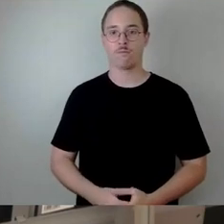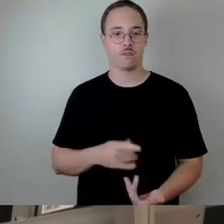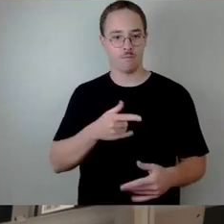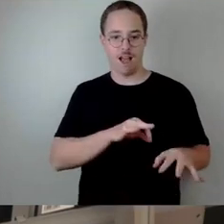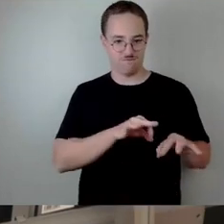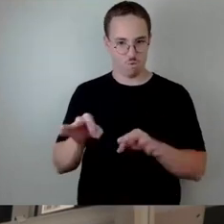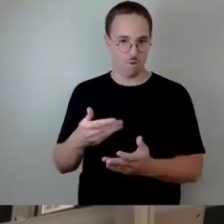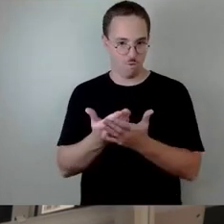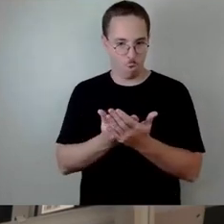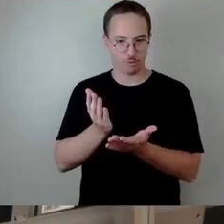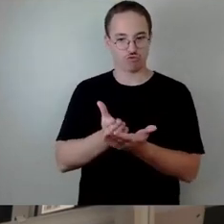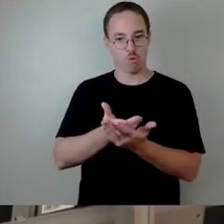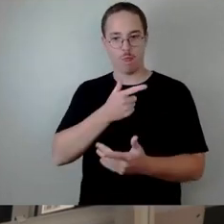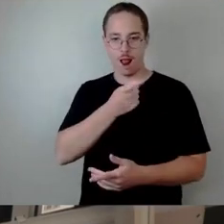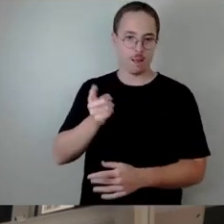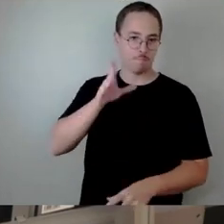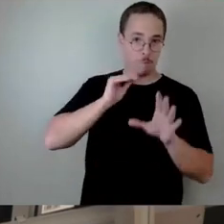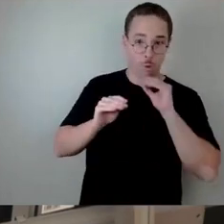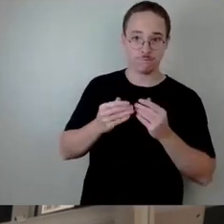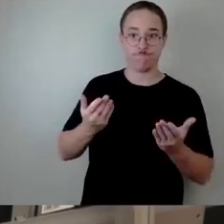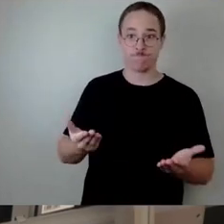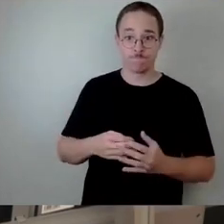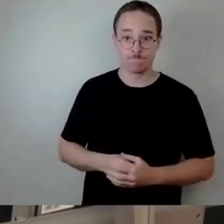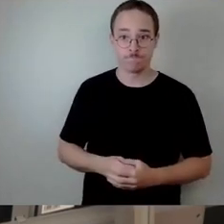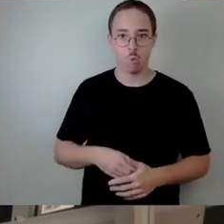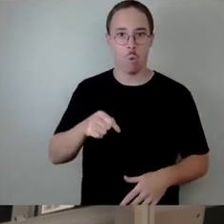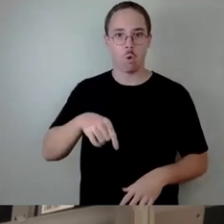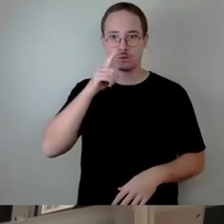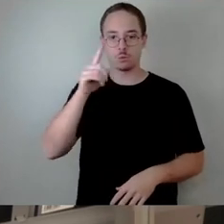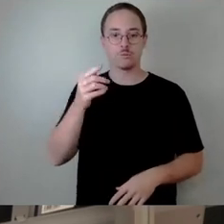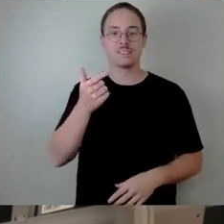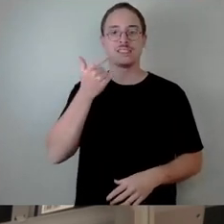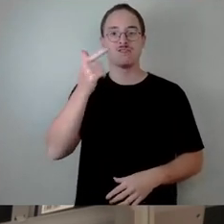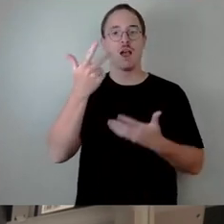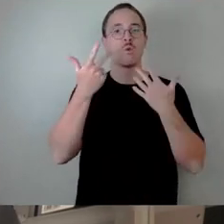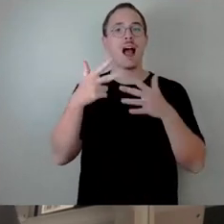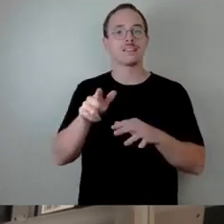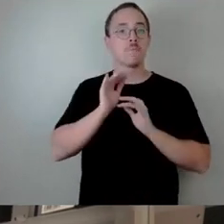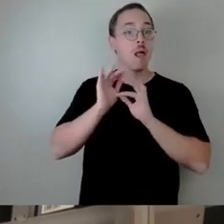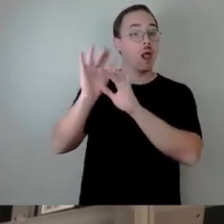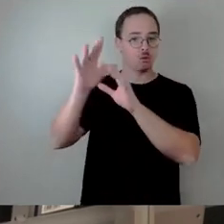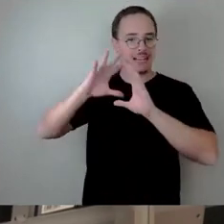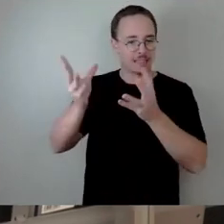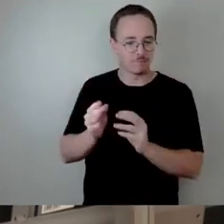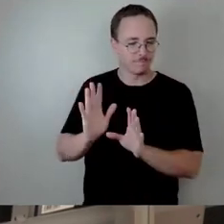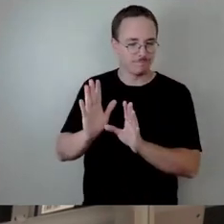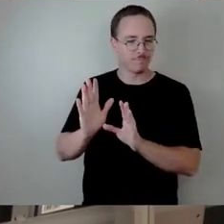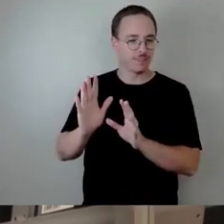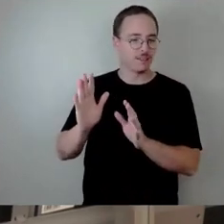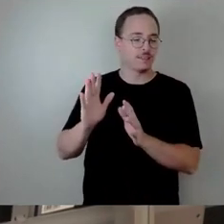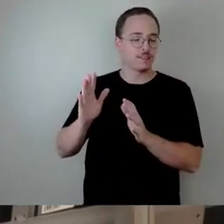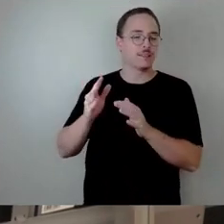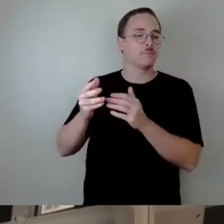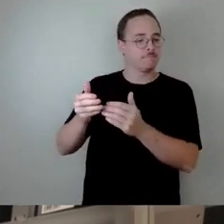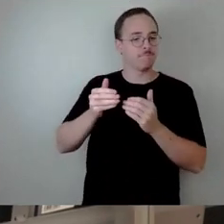gehört, wir reden heute nicht über 82 Millionen, das ist die Gesamtsumme, die die Verwaltung ermittelt hat, sondern wir reden